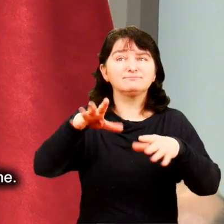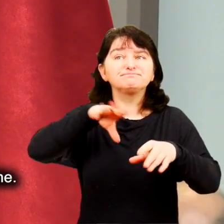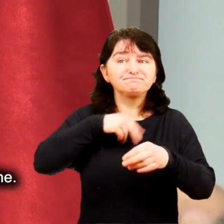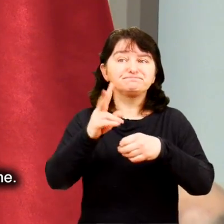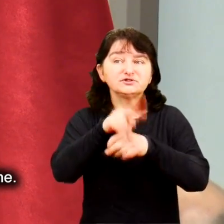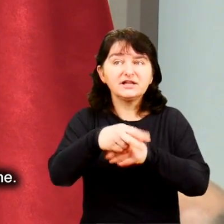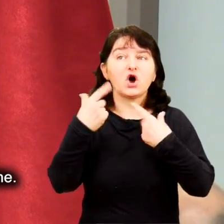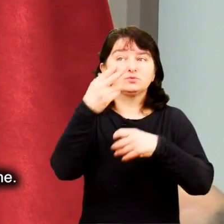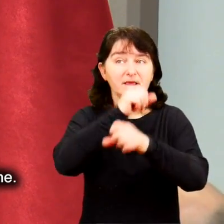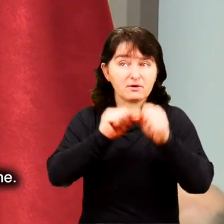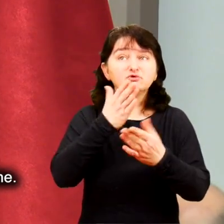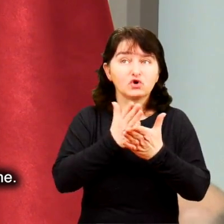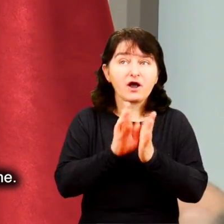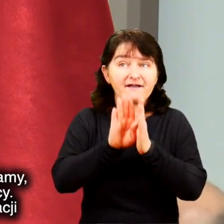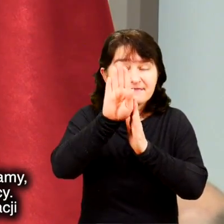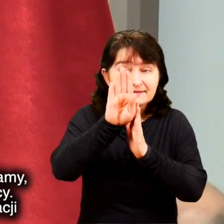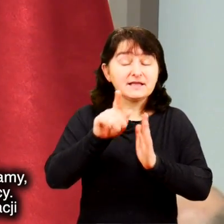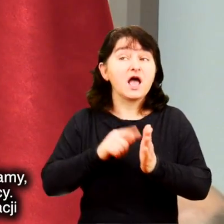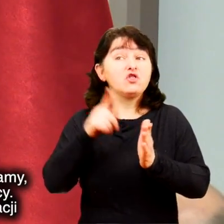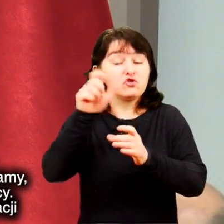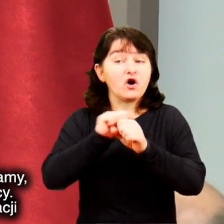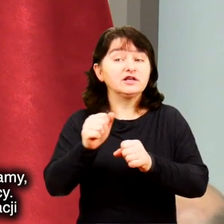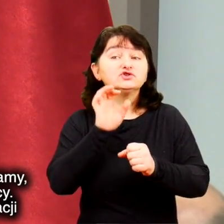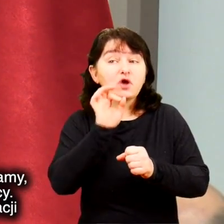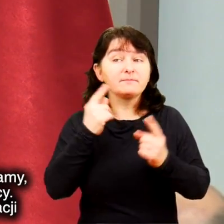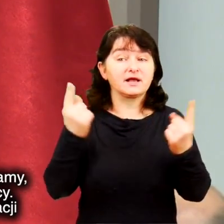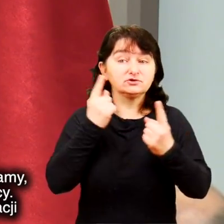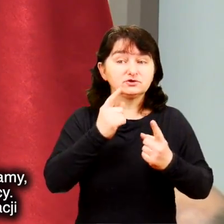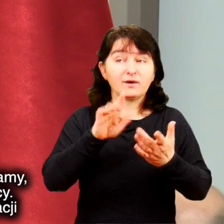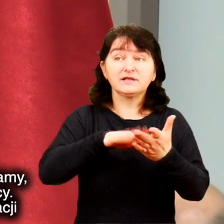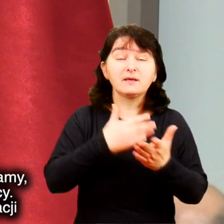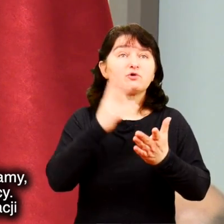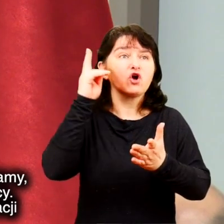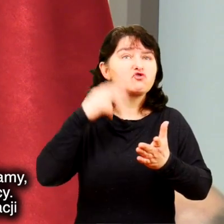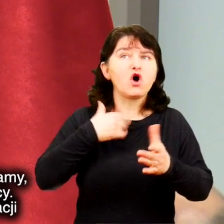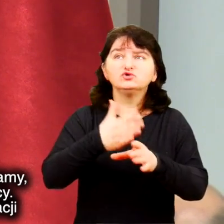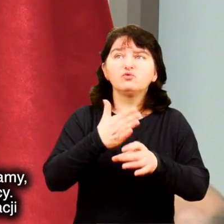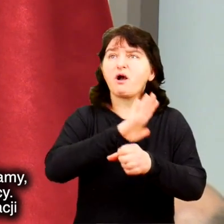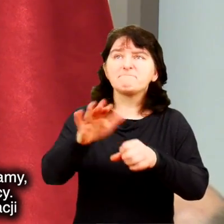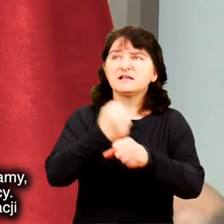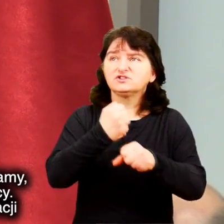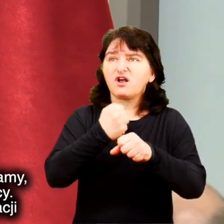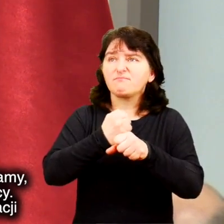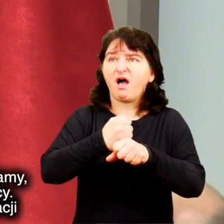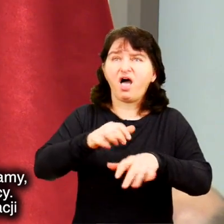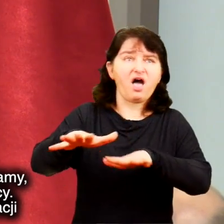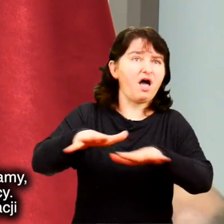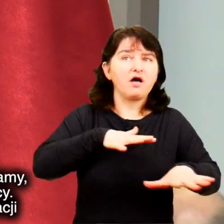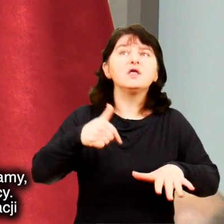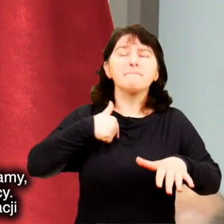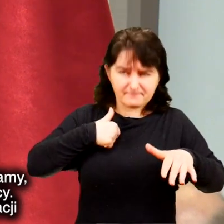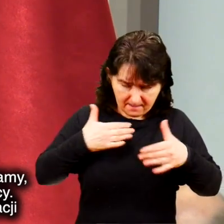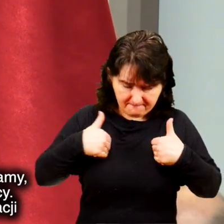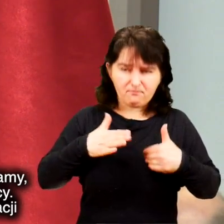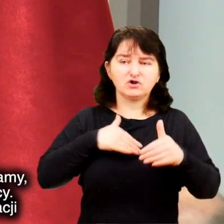zatrudnienia osób niepełnosprawnych, ale może to jest też dobra sytuacja, że jak ktoś był długo wykluczony z rynku pracy,